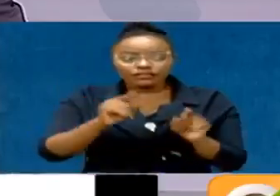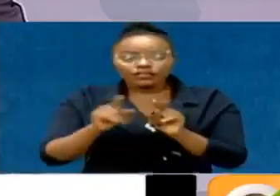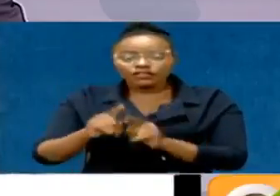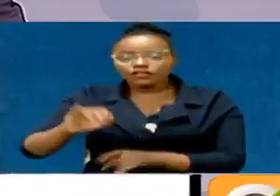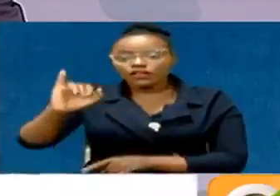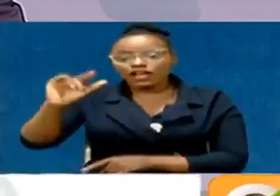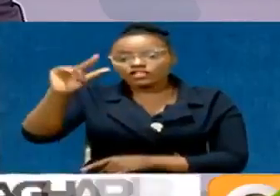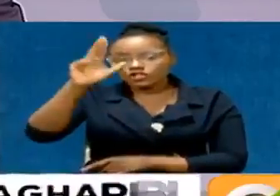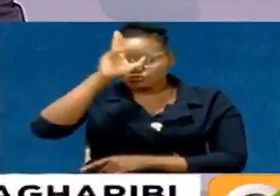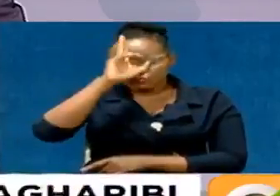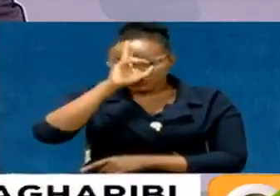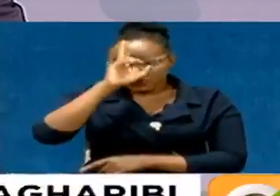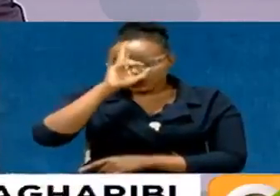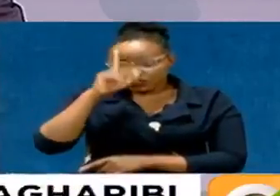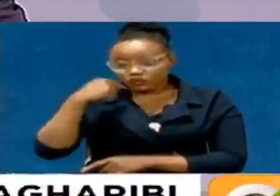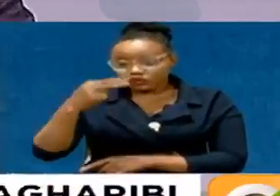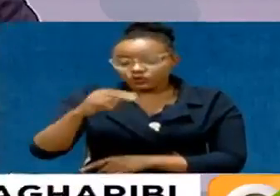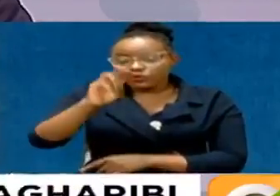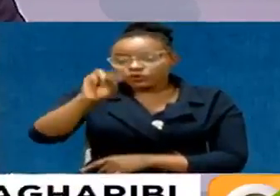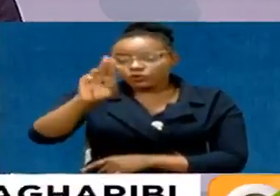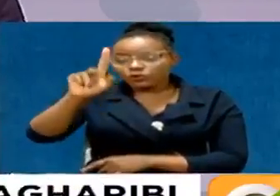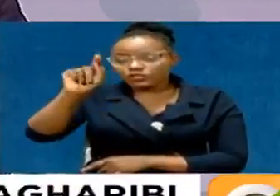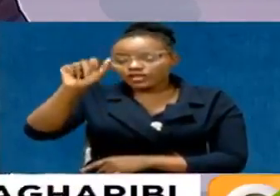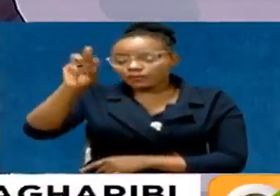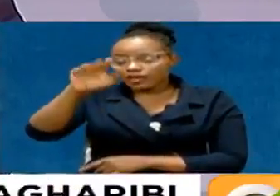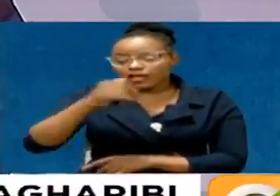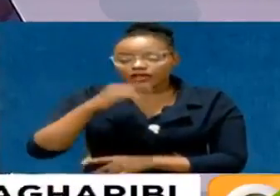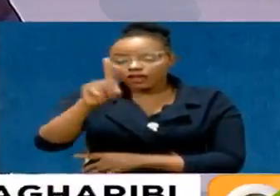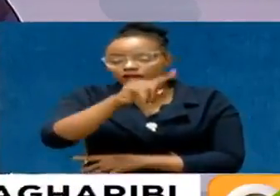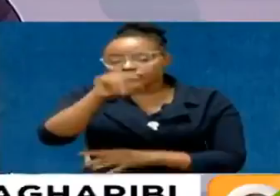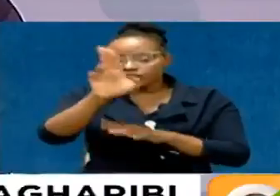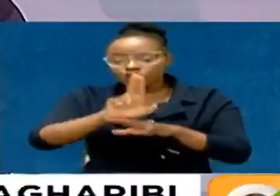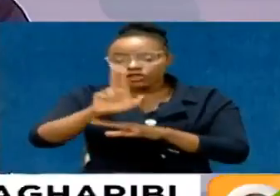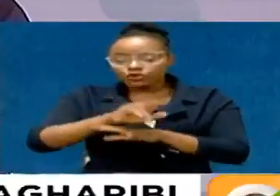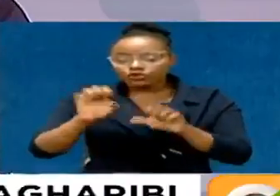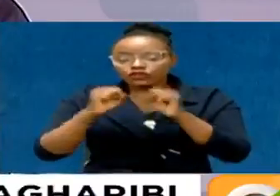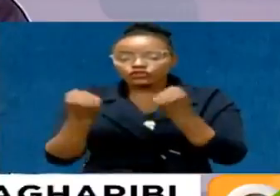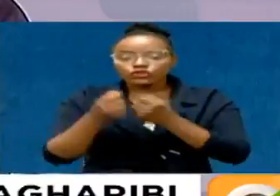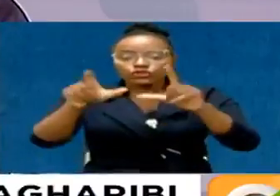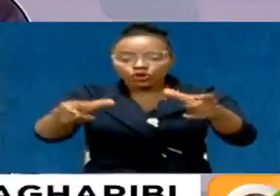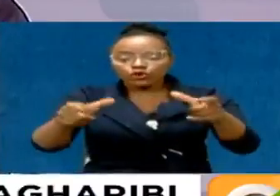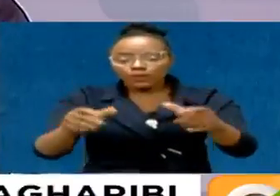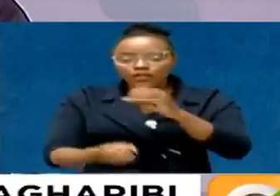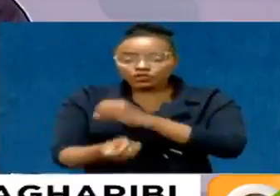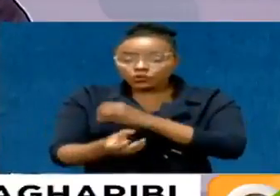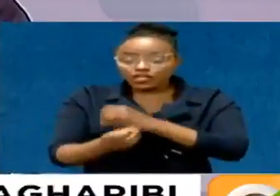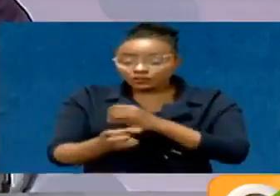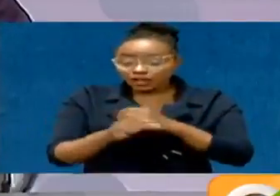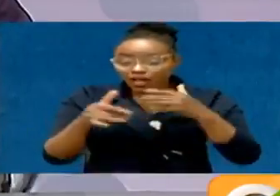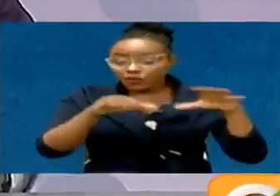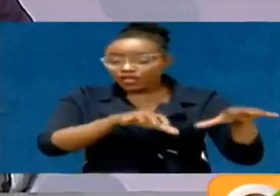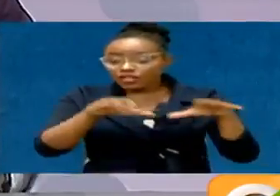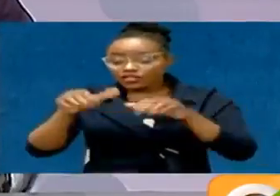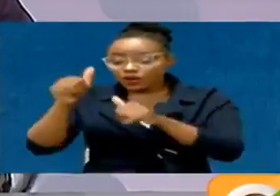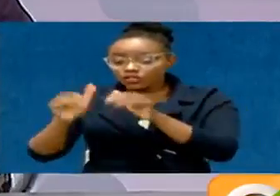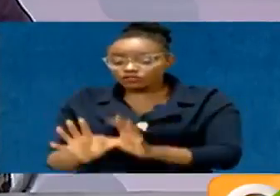Inspector Generali wa Polisi Hilary Mutiembai wamepige marufuku utumiaji wa mitandao ya kijamii kuelezea masaibu yao